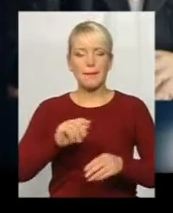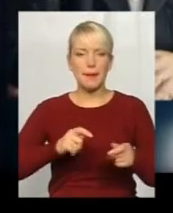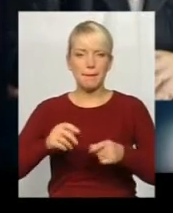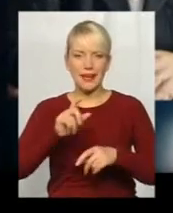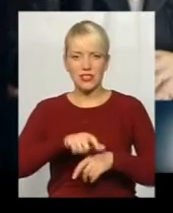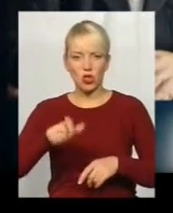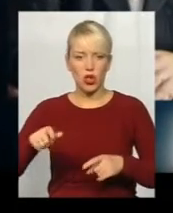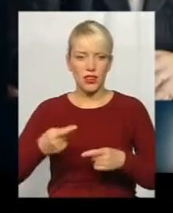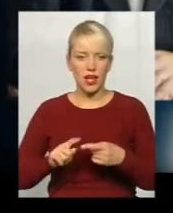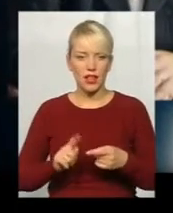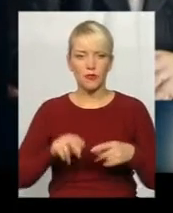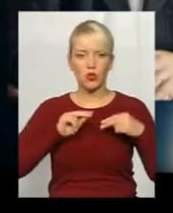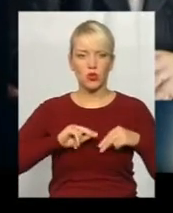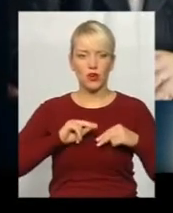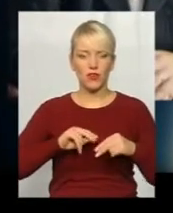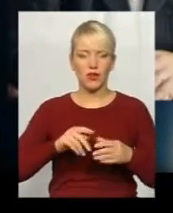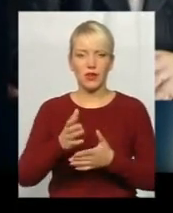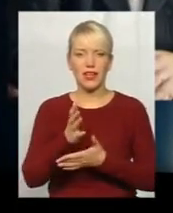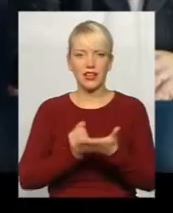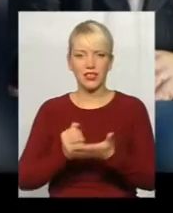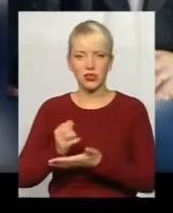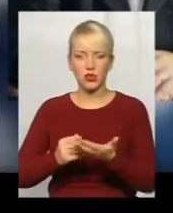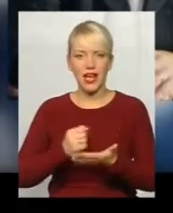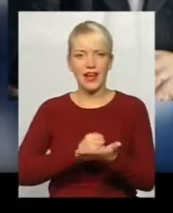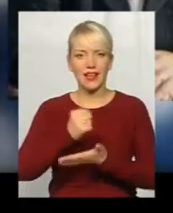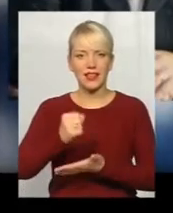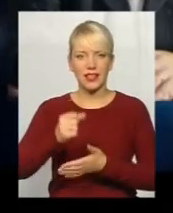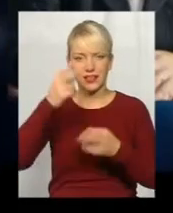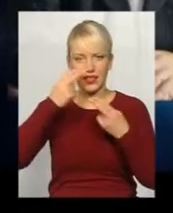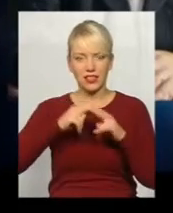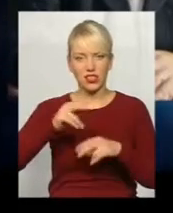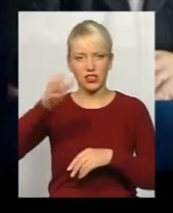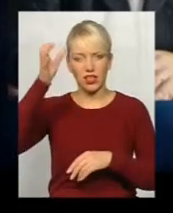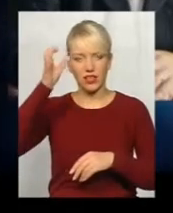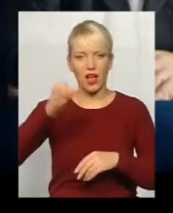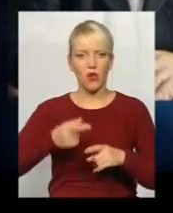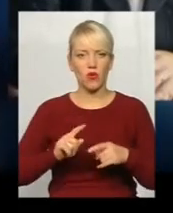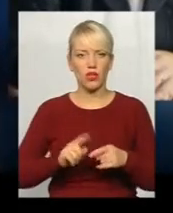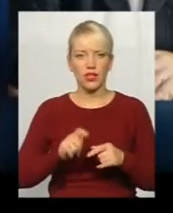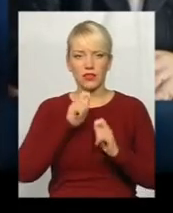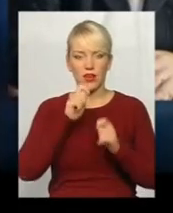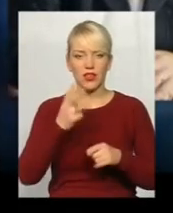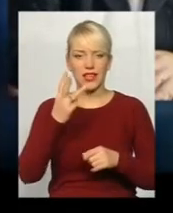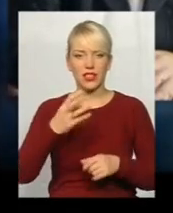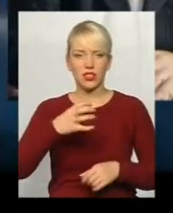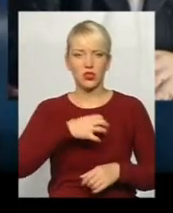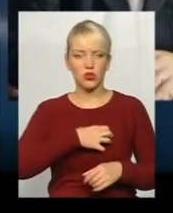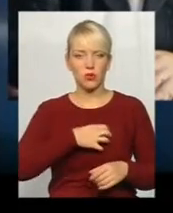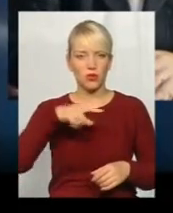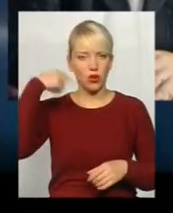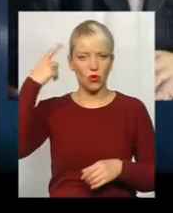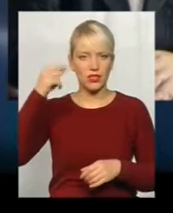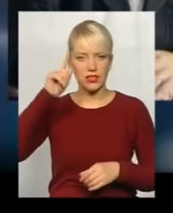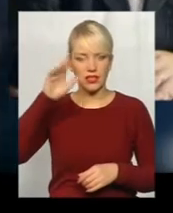управління трудовими ресурсами. Кандидат технічних наук. Нагроджений орденами за заслуги 3-го ступеня. «Козацька слава» 3-го